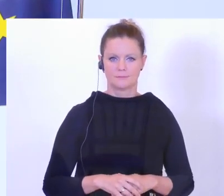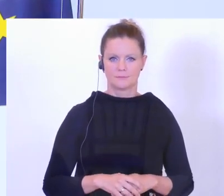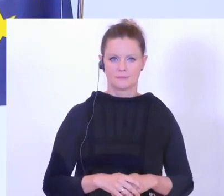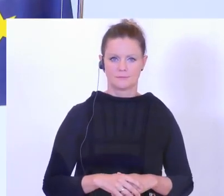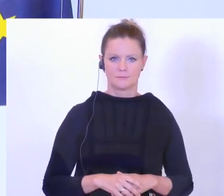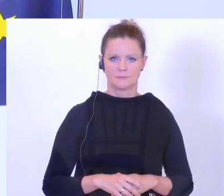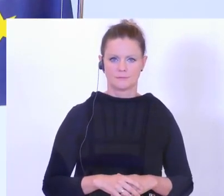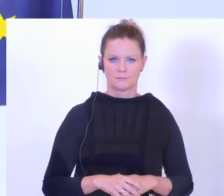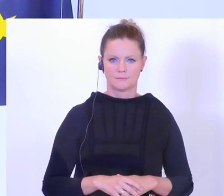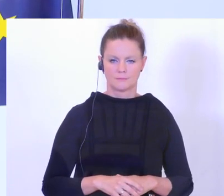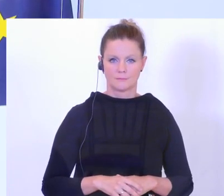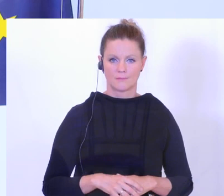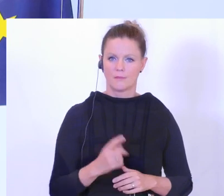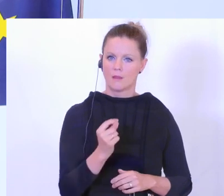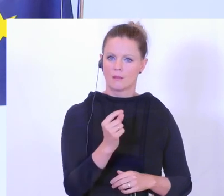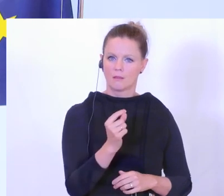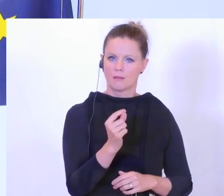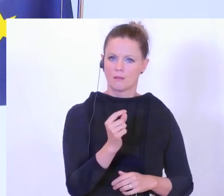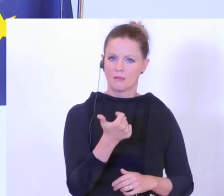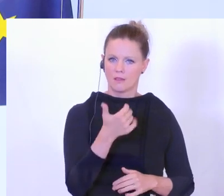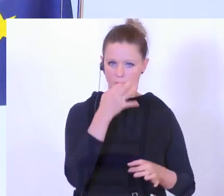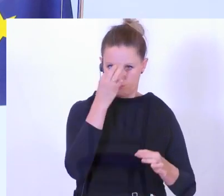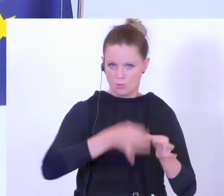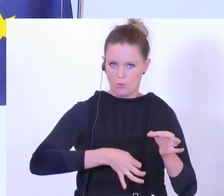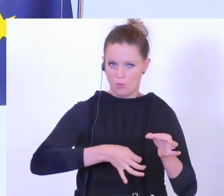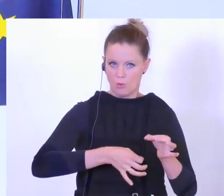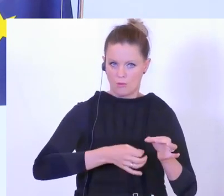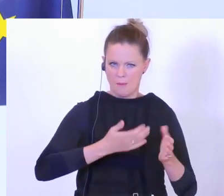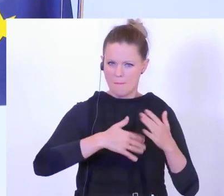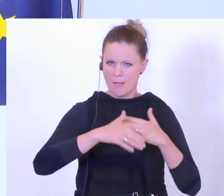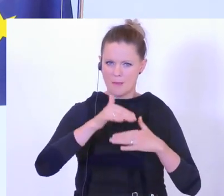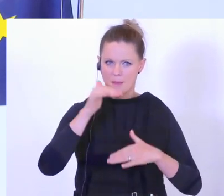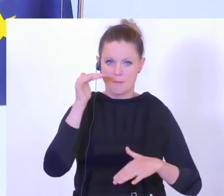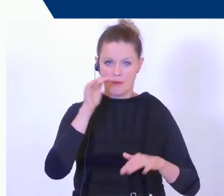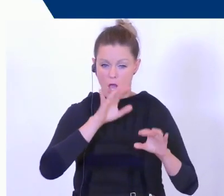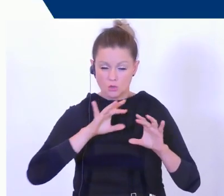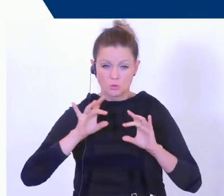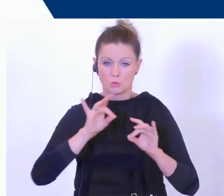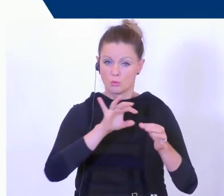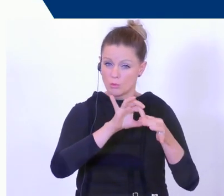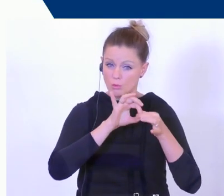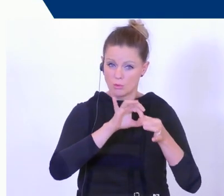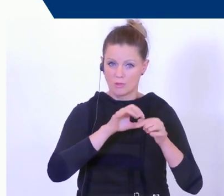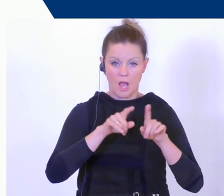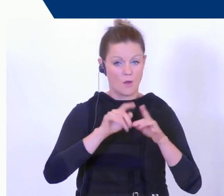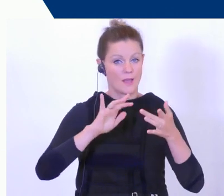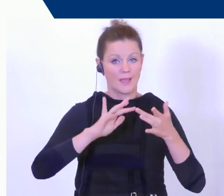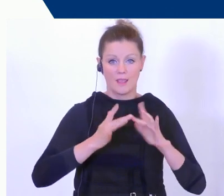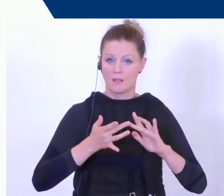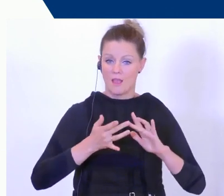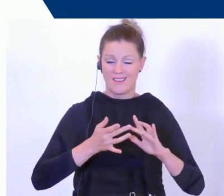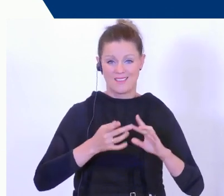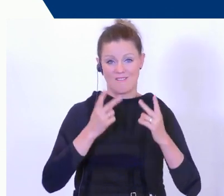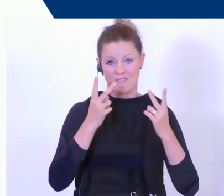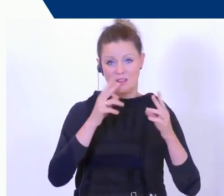Der Trickbetrug selbst beschäftigt uns immer mehr von Jahr zu Jahr. Hier spielt auch das Internet eine große Rolle.